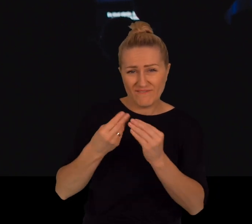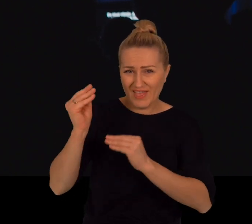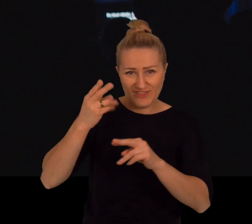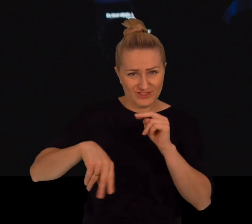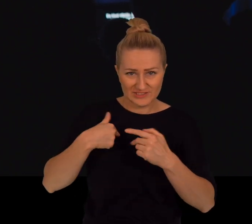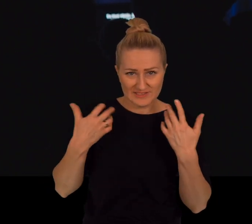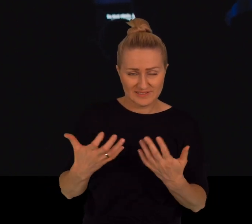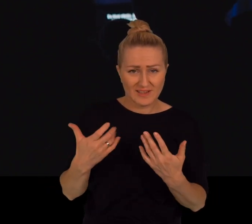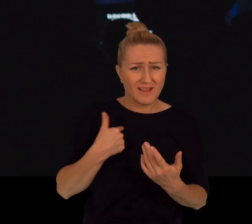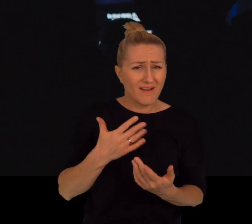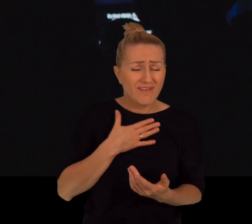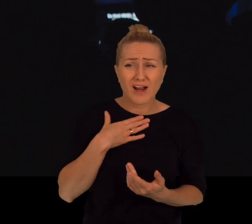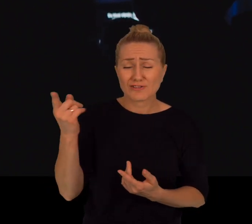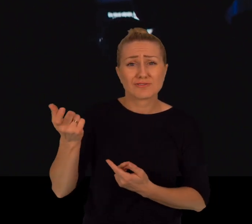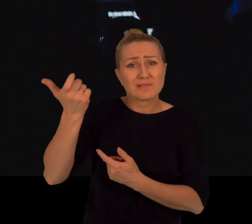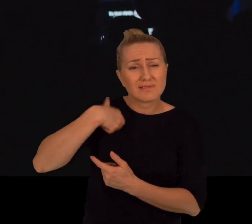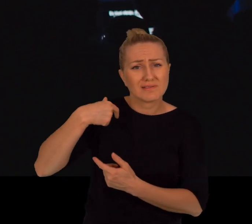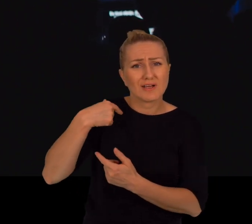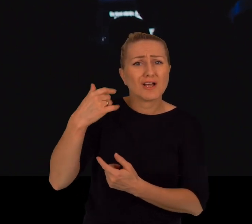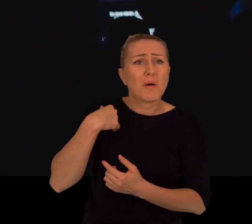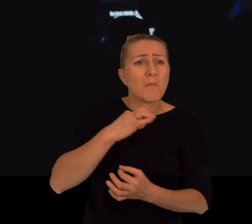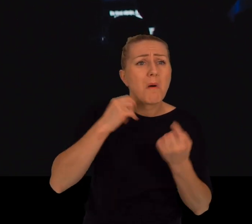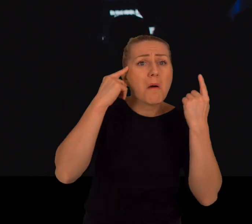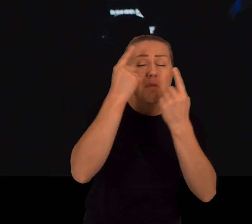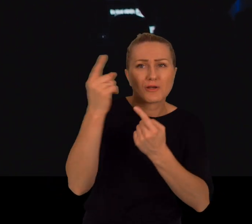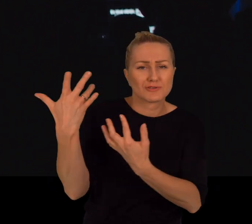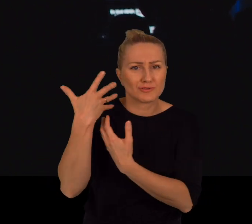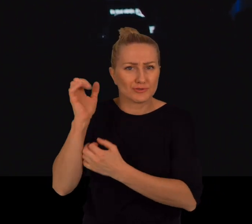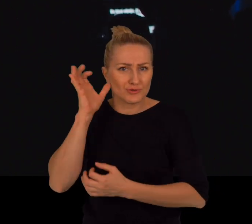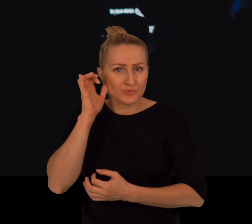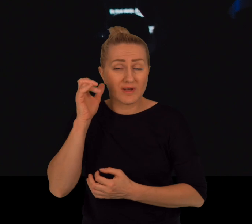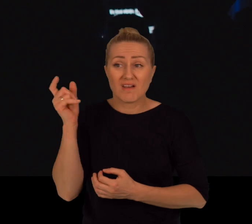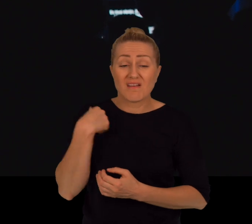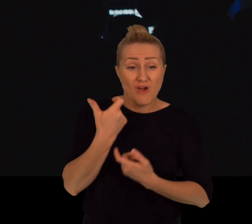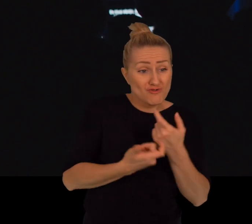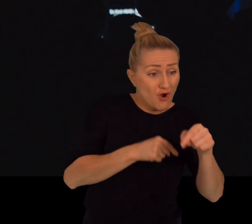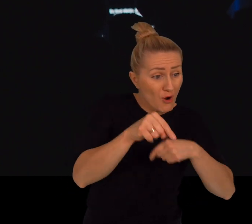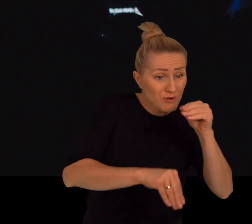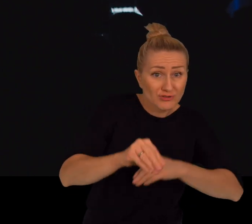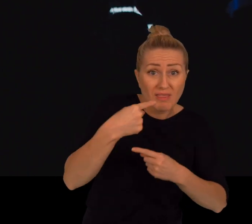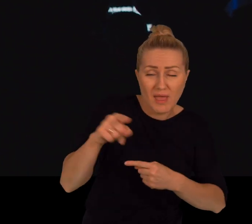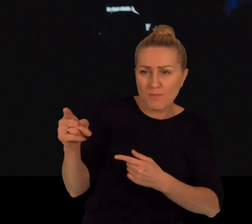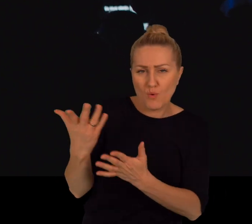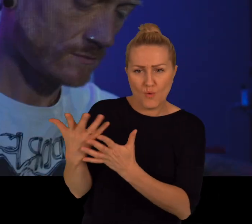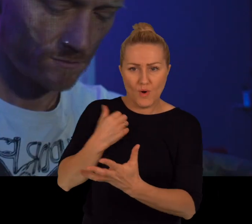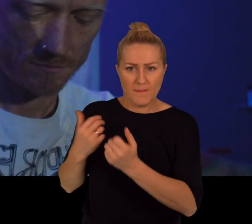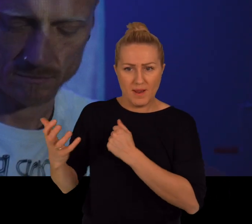Mam wrażenie, że słyszę moje myśli i widzę kroki, których jeszcze nie przeszłam.